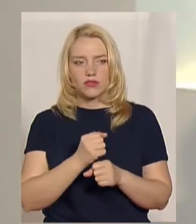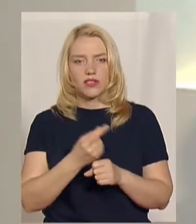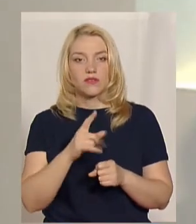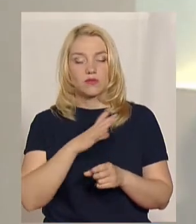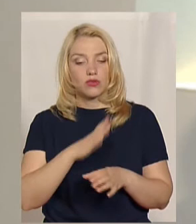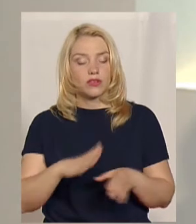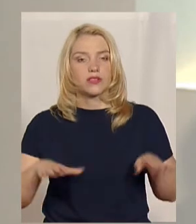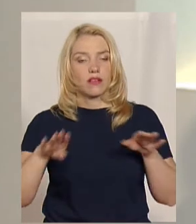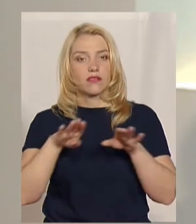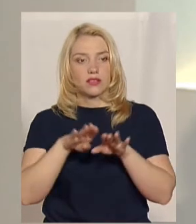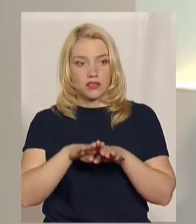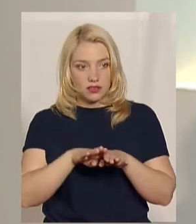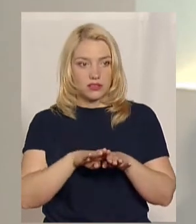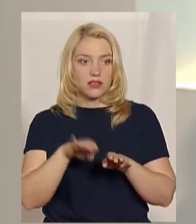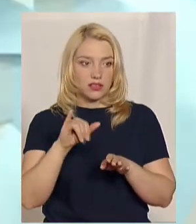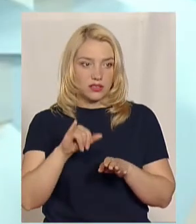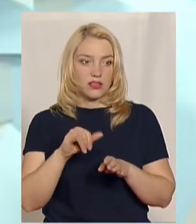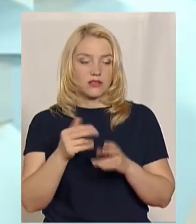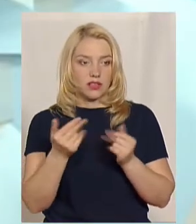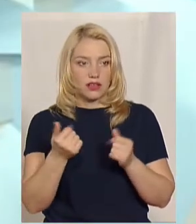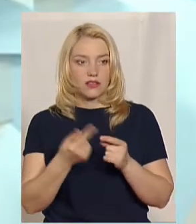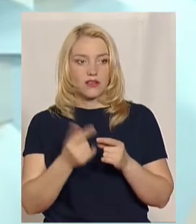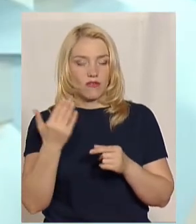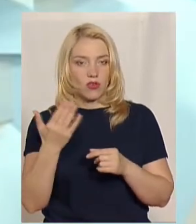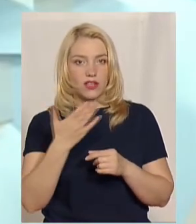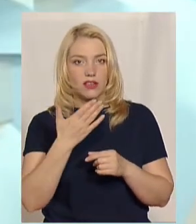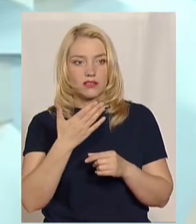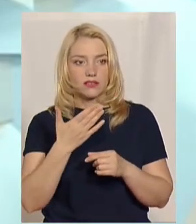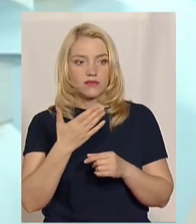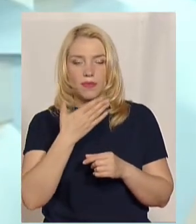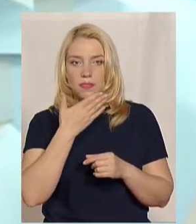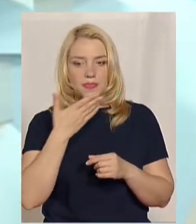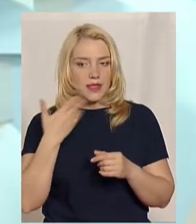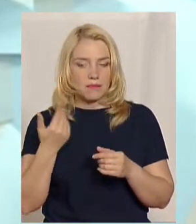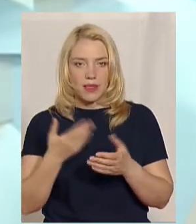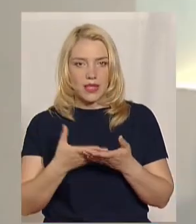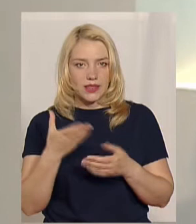закриті і якось було б нелогічно, щоб не платили приміщення, коли їх там немає.